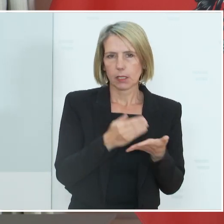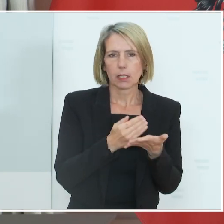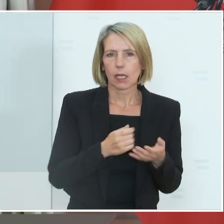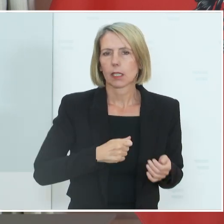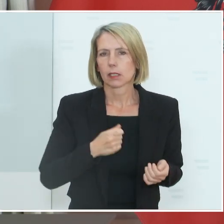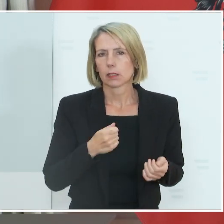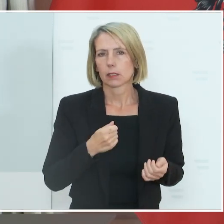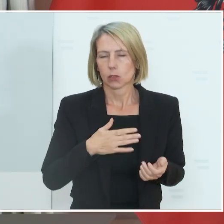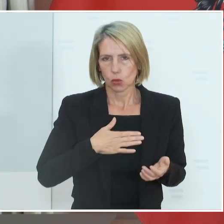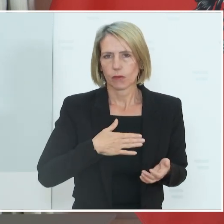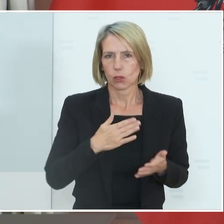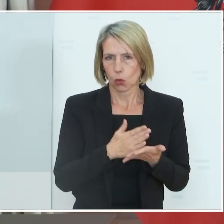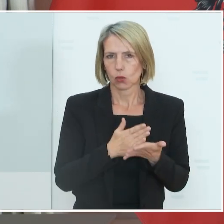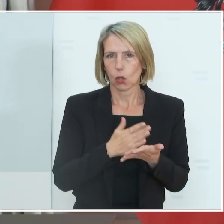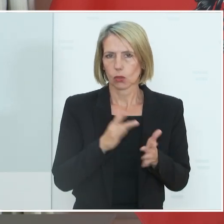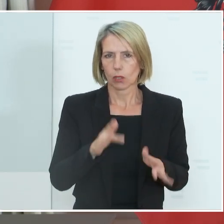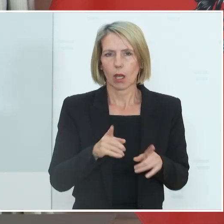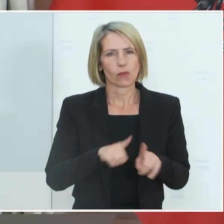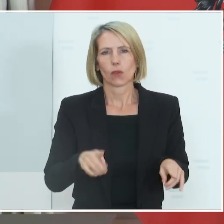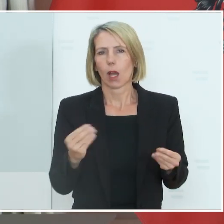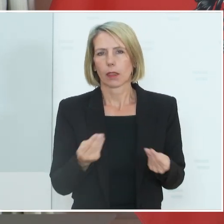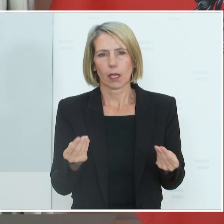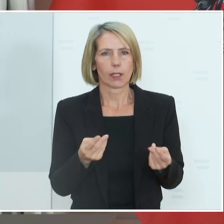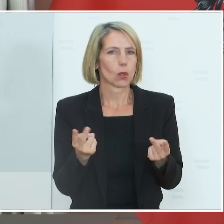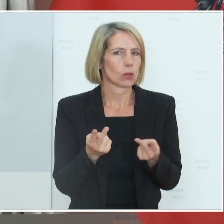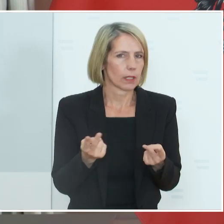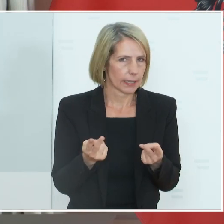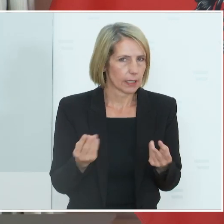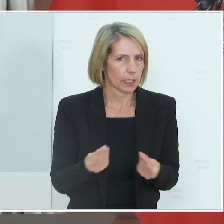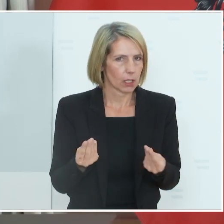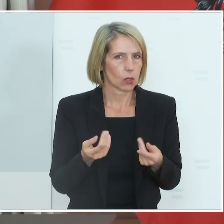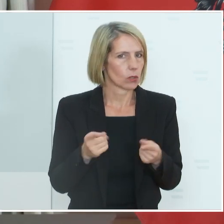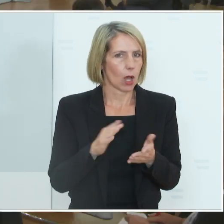Und die würden auch für andere Gründe gelten, die ähnlich gelagert werden.